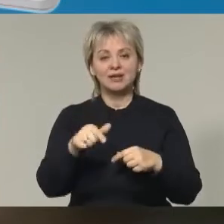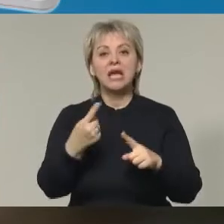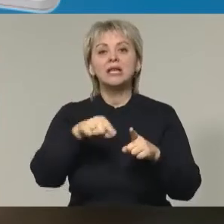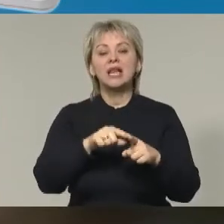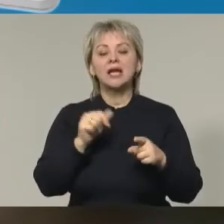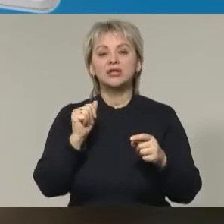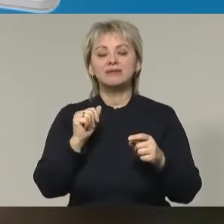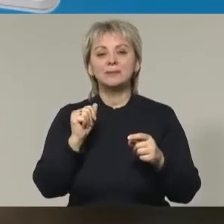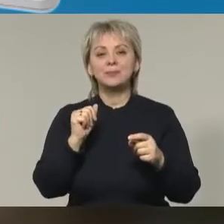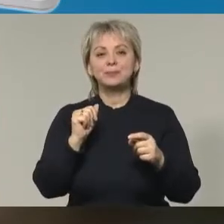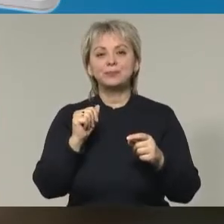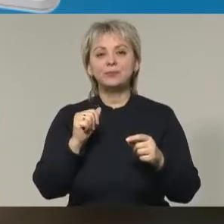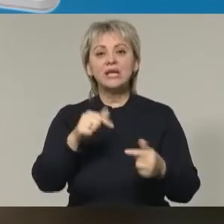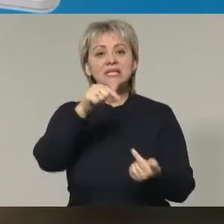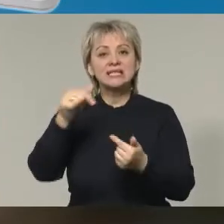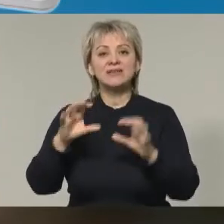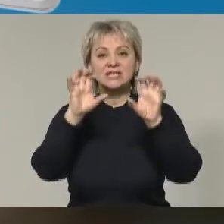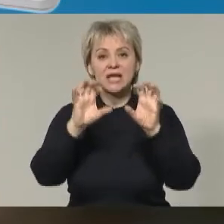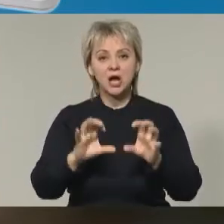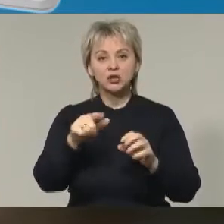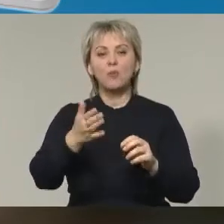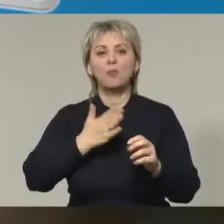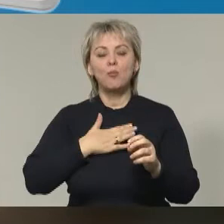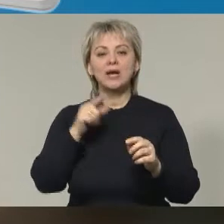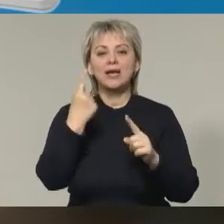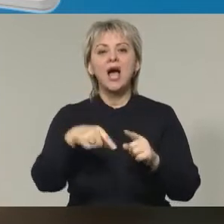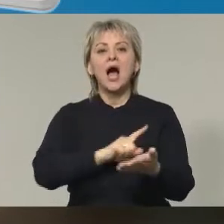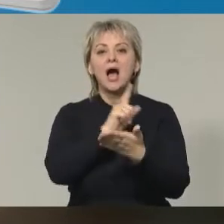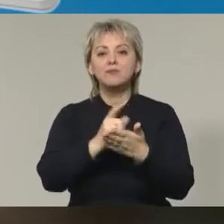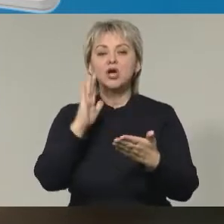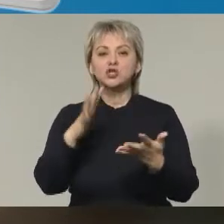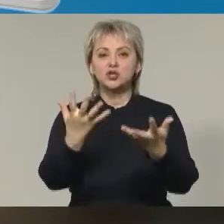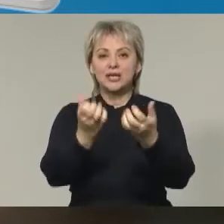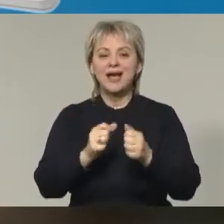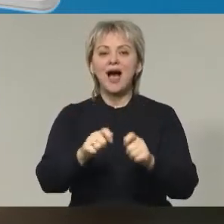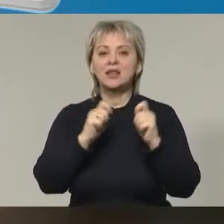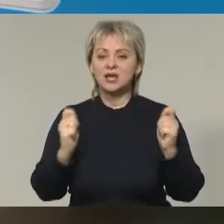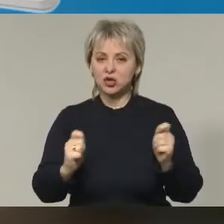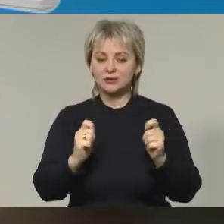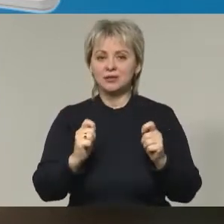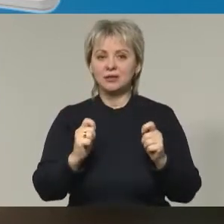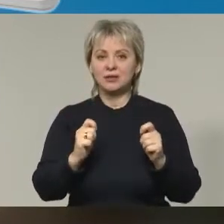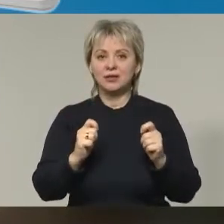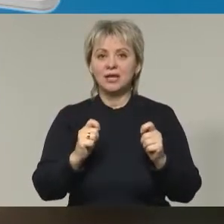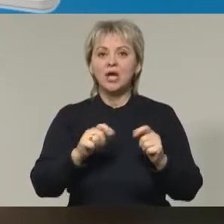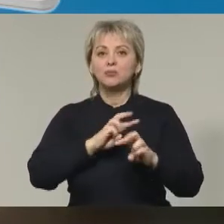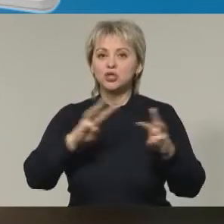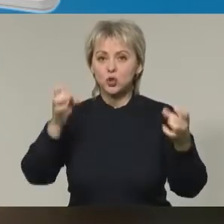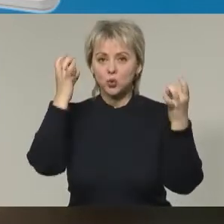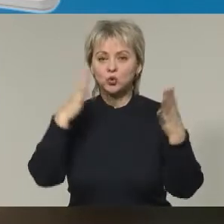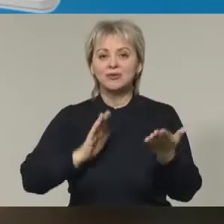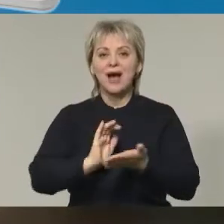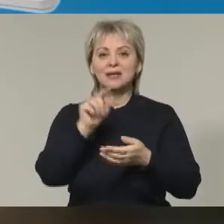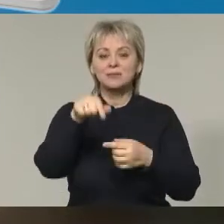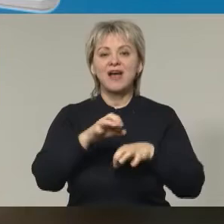Для этого, в соответствии с законодательством, мы обязаны будем получить открытый лист Министерства культуры на